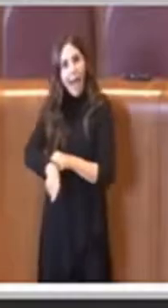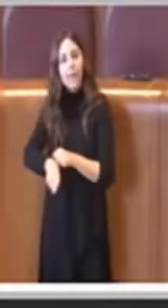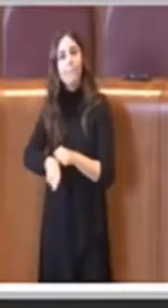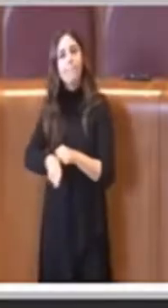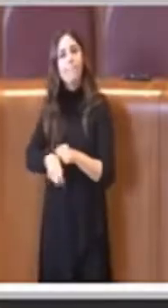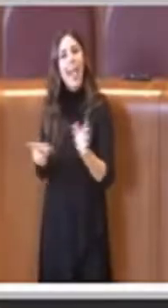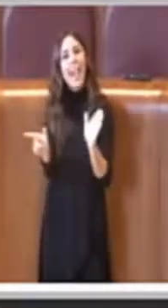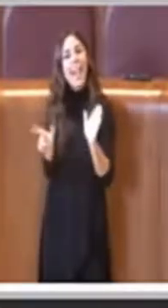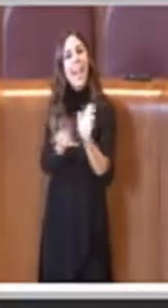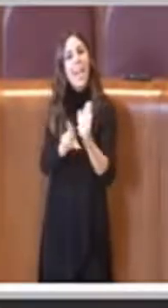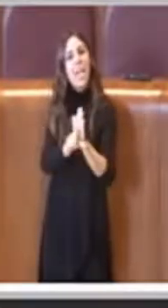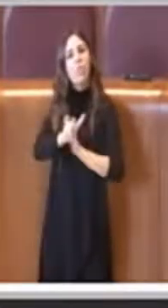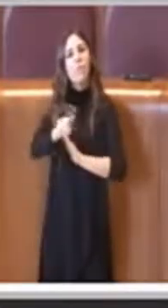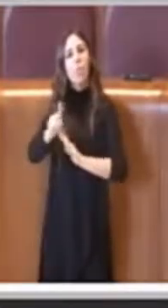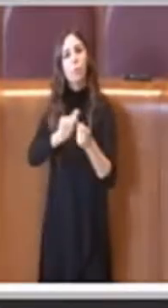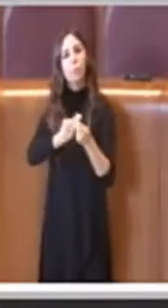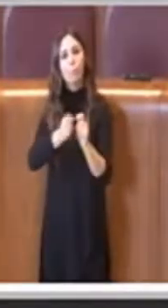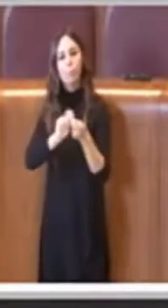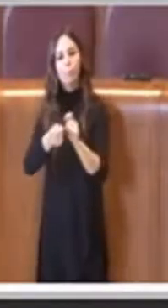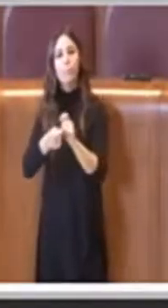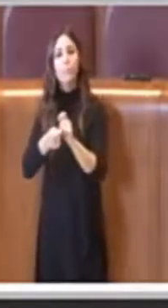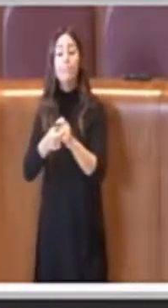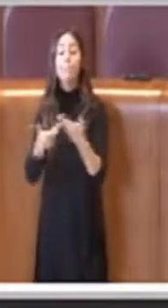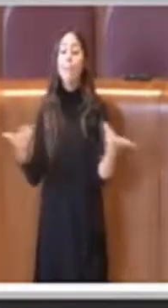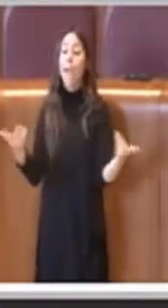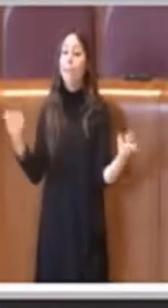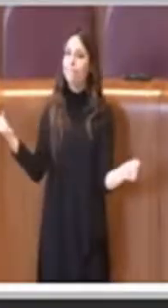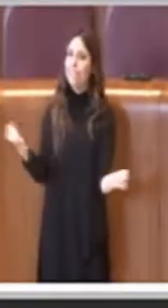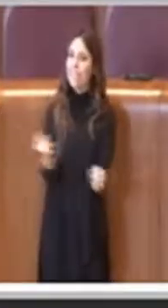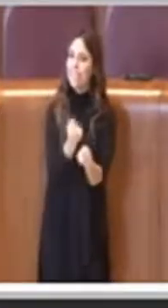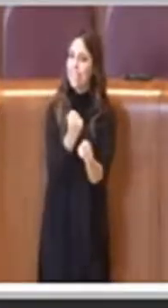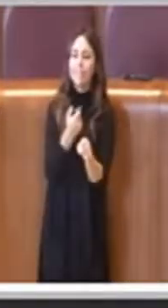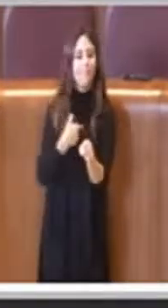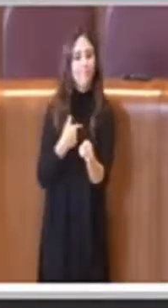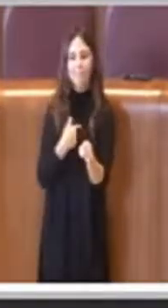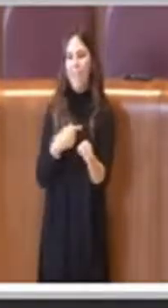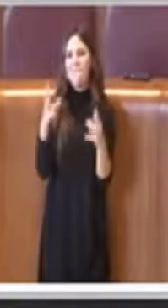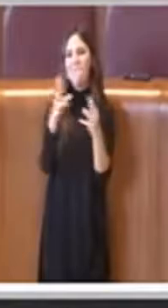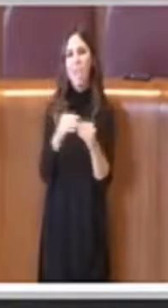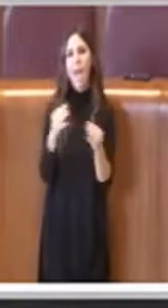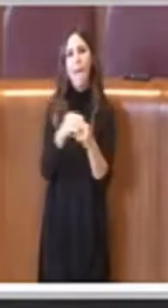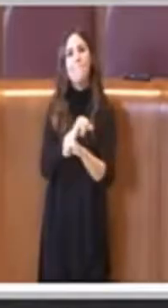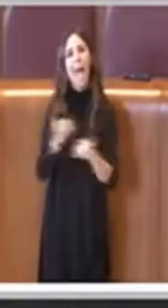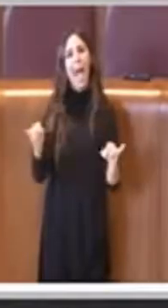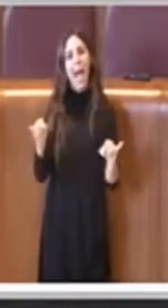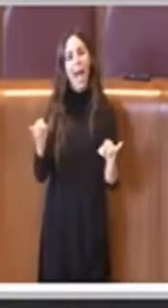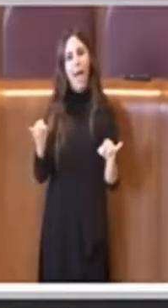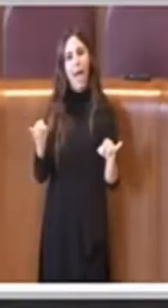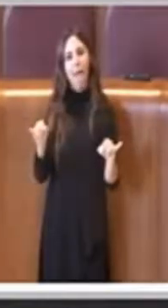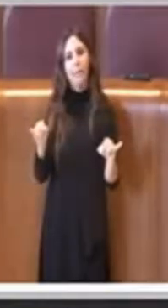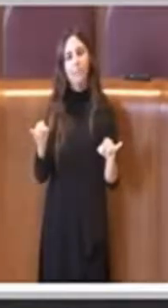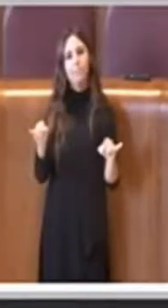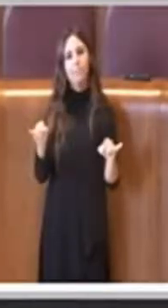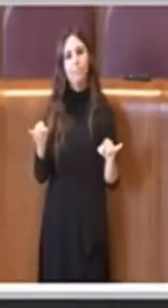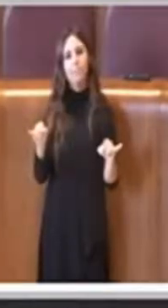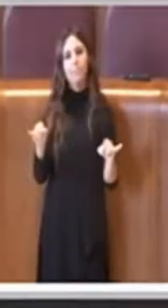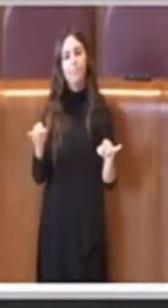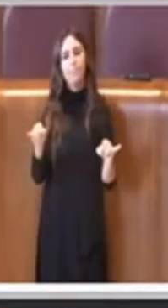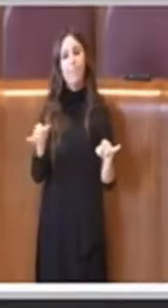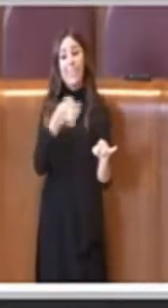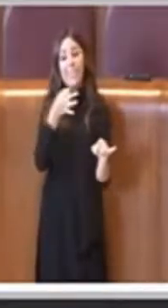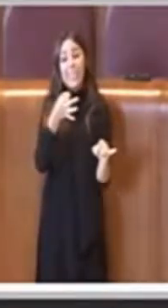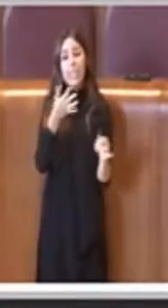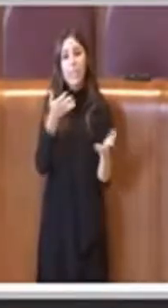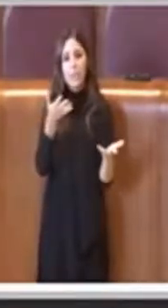legge numero 21, ma cosa che purtroppo non è mai stata fatta. Perciò ci troviamo dopo